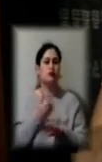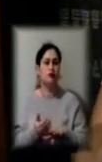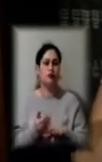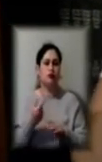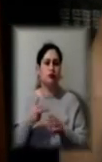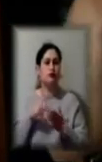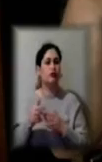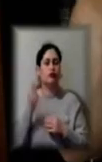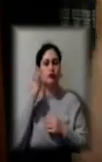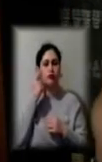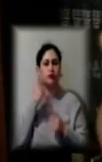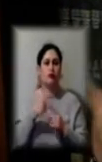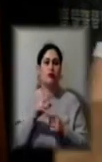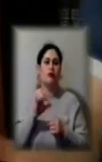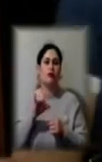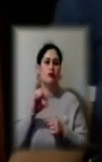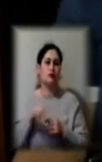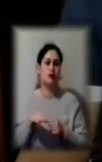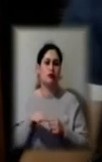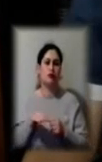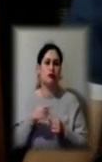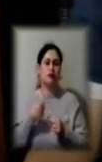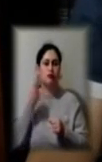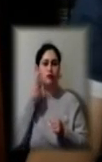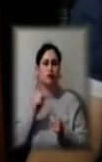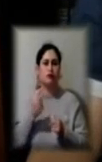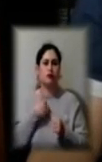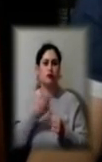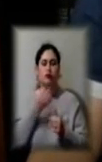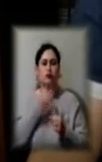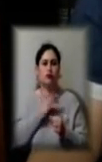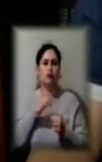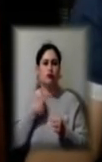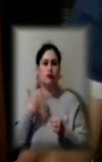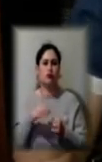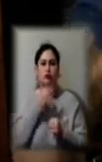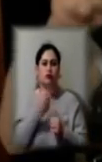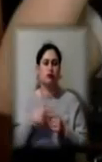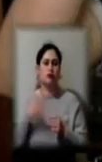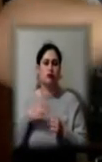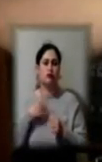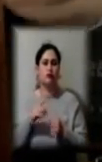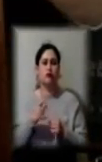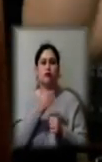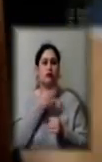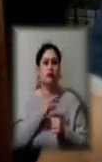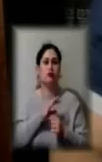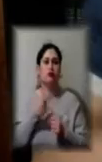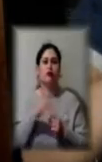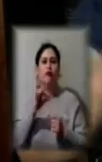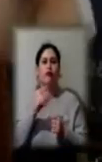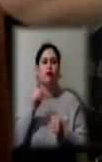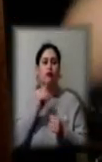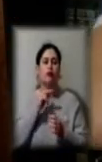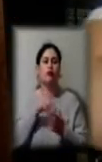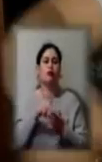адресата. Я думаю, ну чого мені не відповідають? Я вже сказав, чекаю, чекаю, чекаю, чекаю. А воно і знову повторяю,